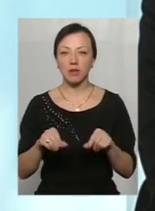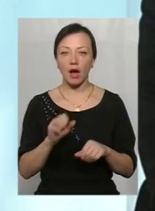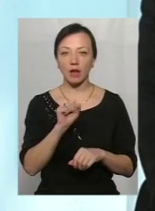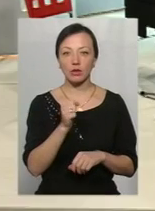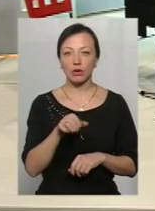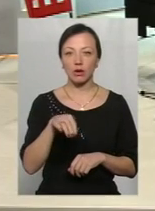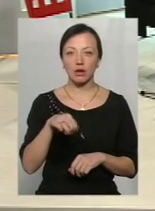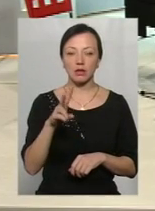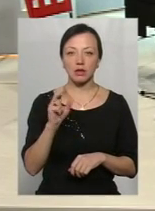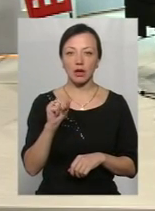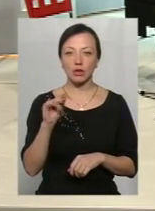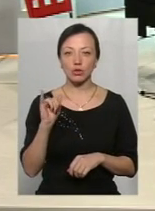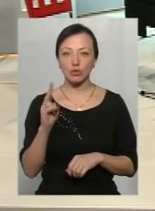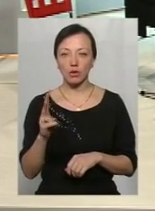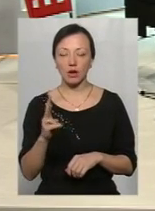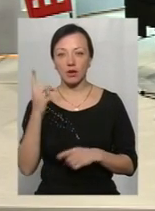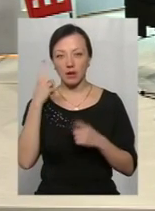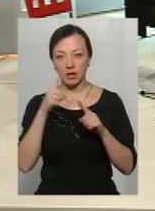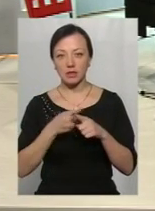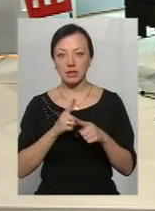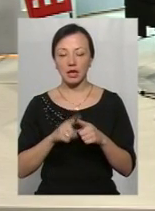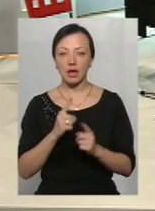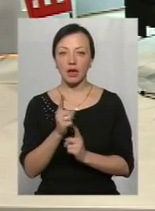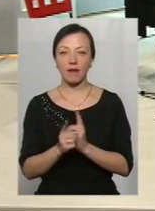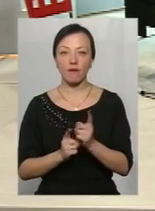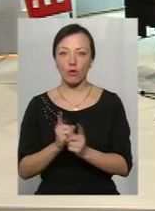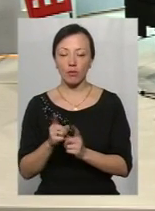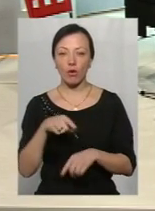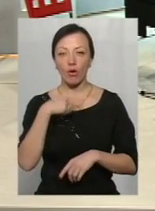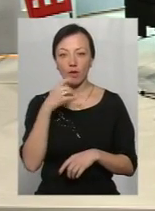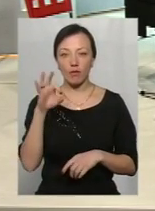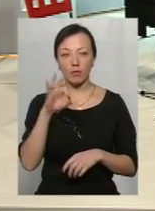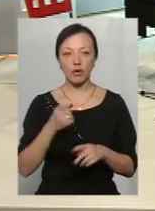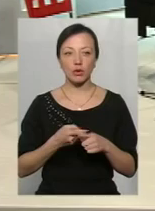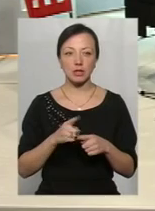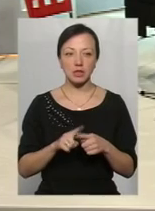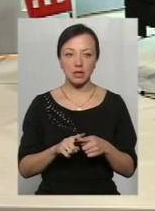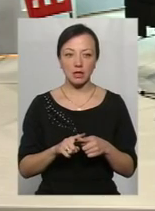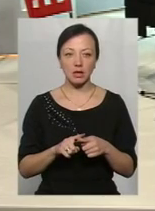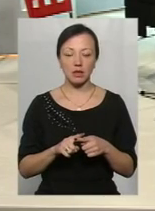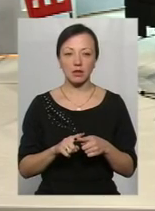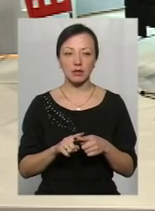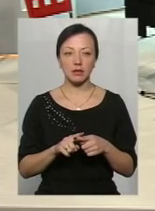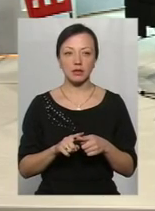архітекторів цієї реформи, говорив про це у